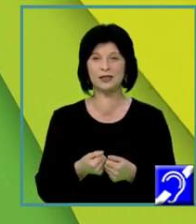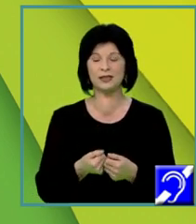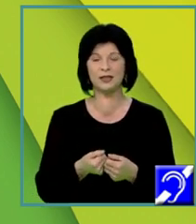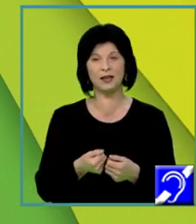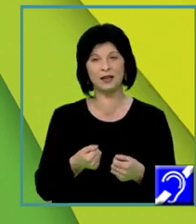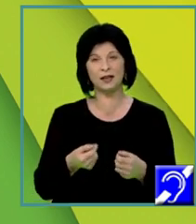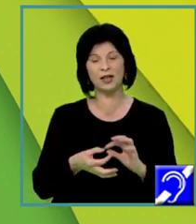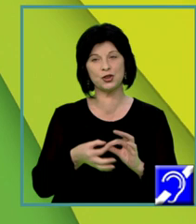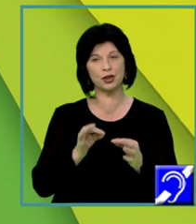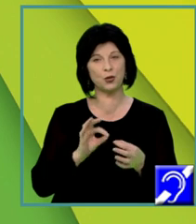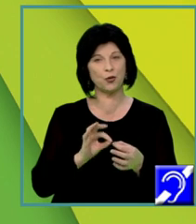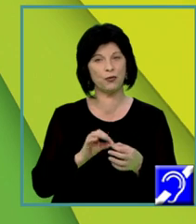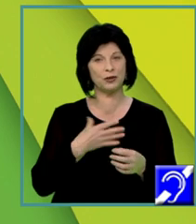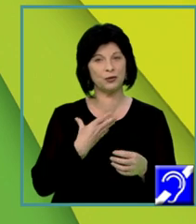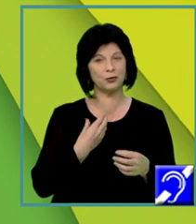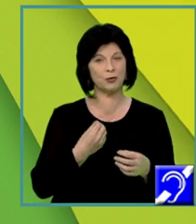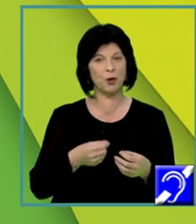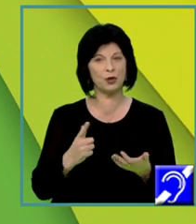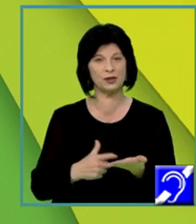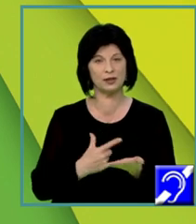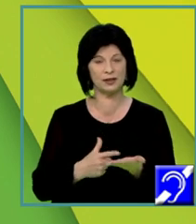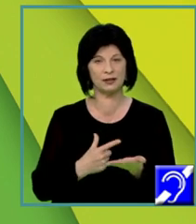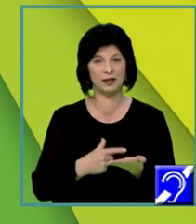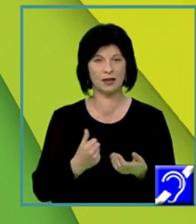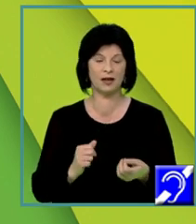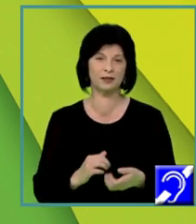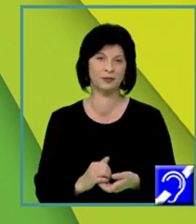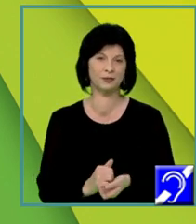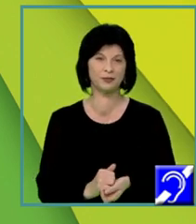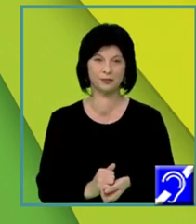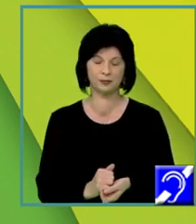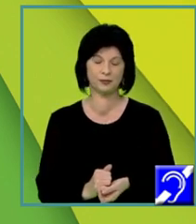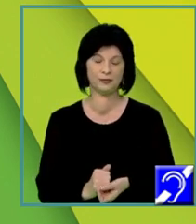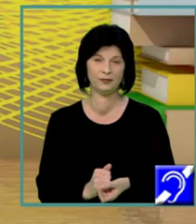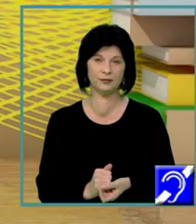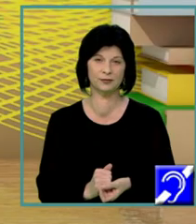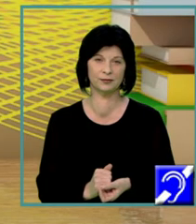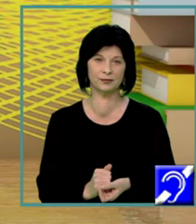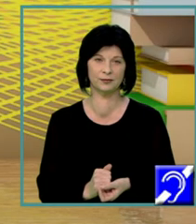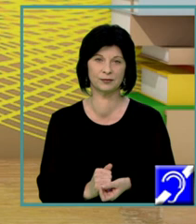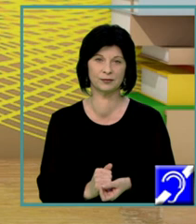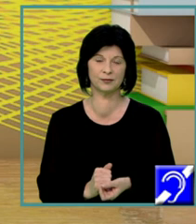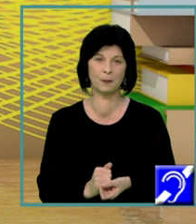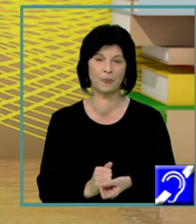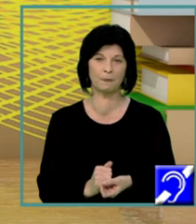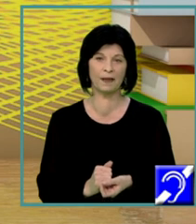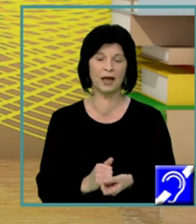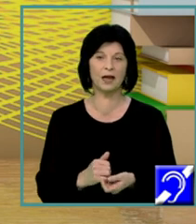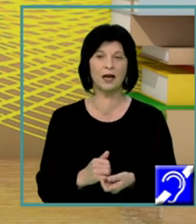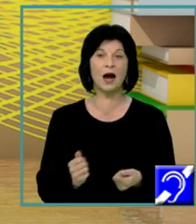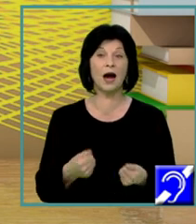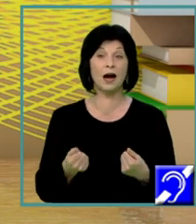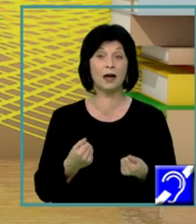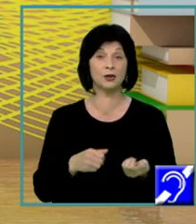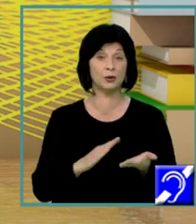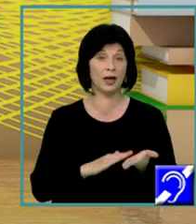toată partea aceasta legată de mass media, al cărei rol este tocmai acela de a persoada. Actul argumentării implică trei